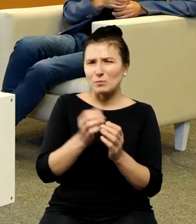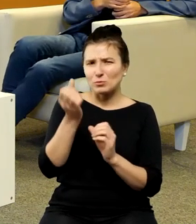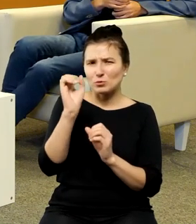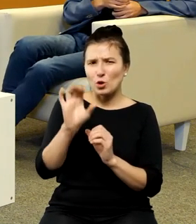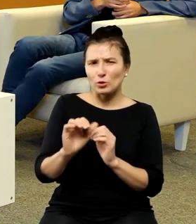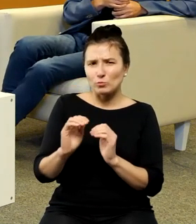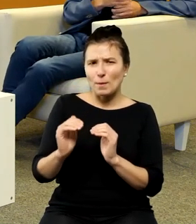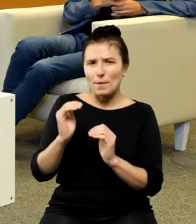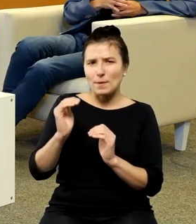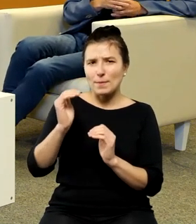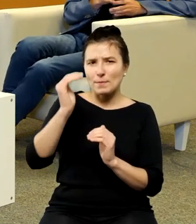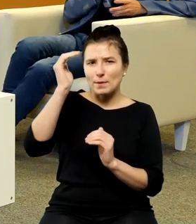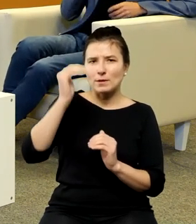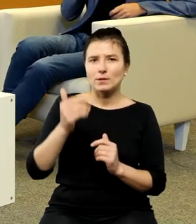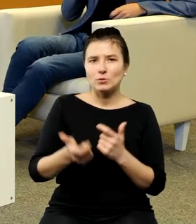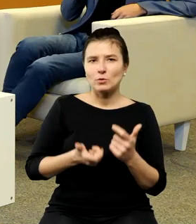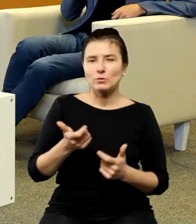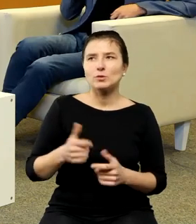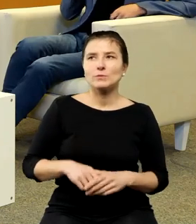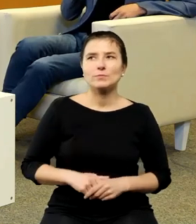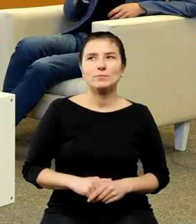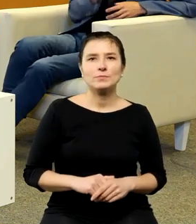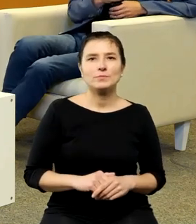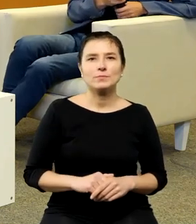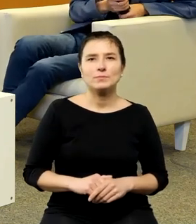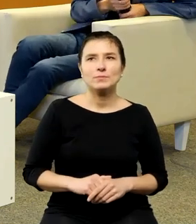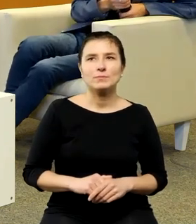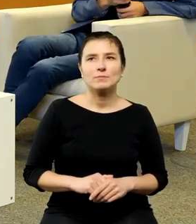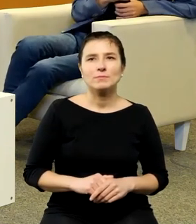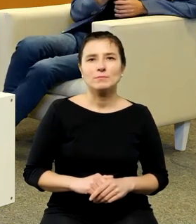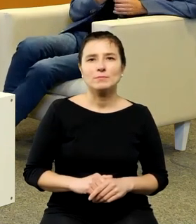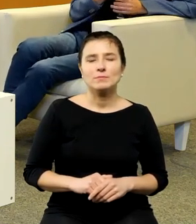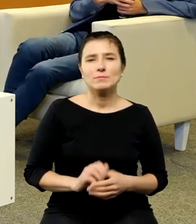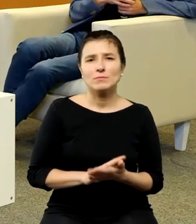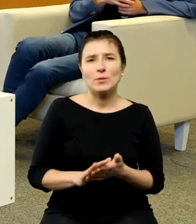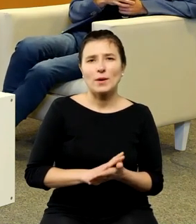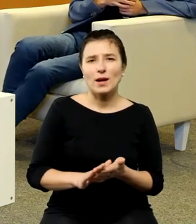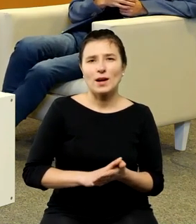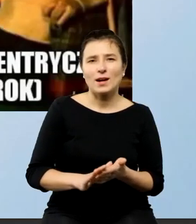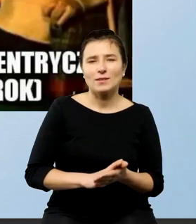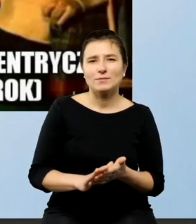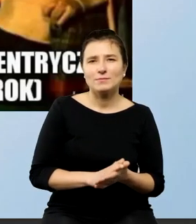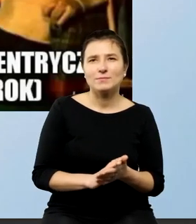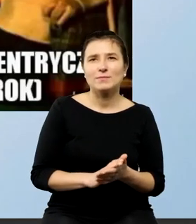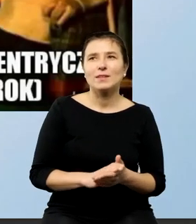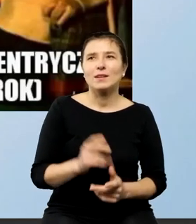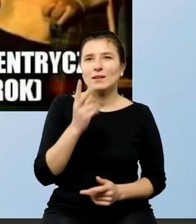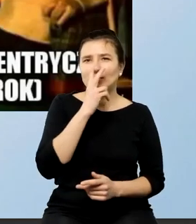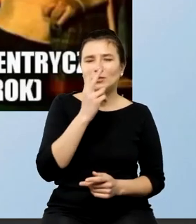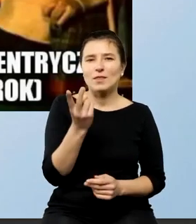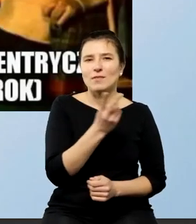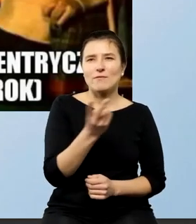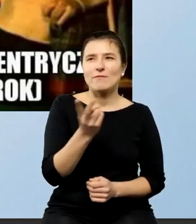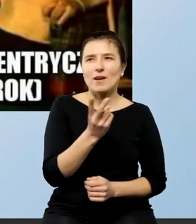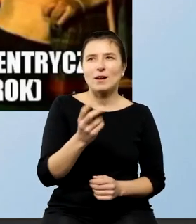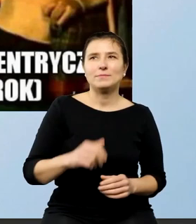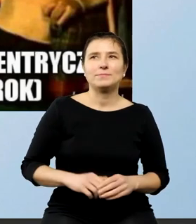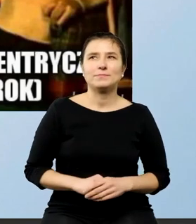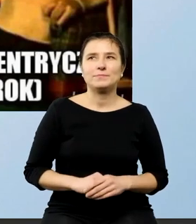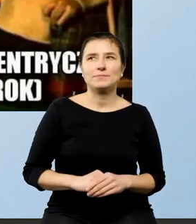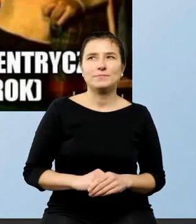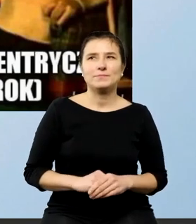przejść jeszcze raz szybkie przepraszam tutaj to są te dwa które miały jedne z dwóch znaczy